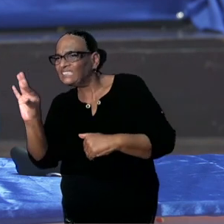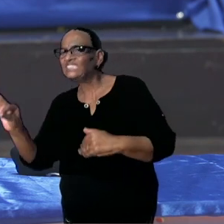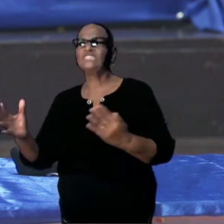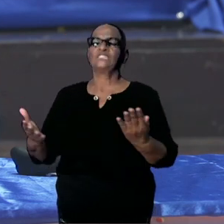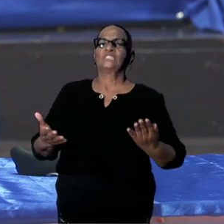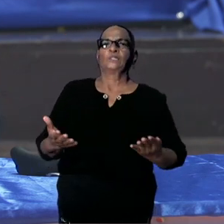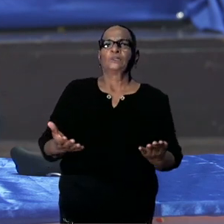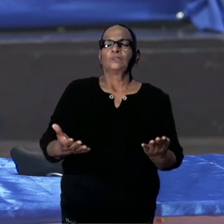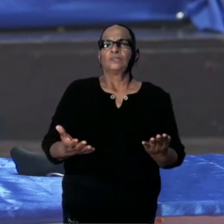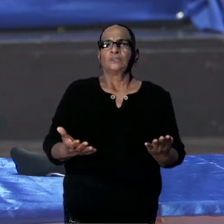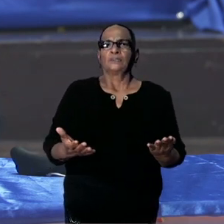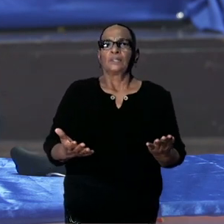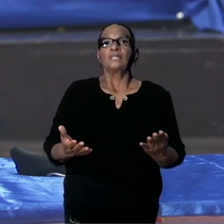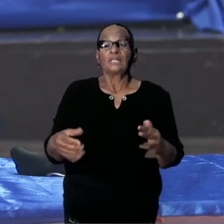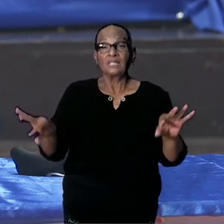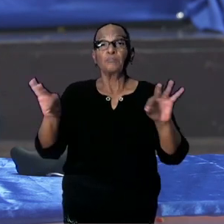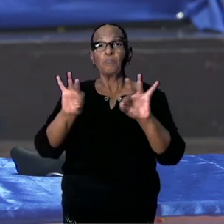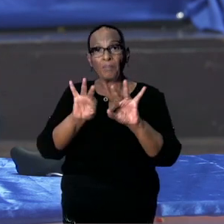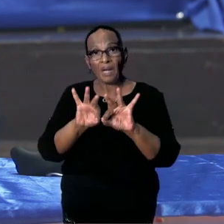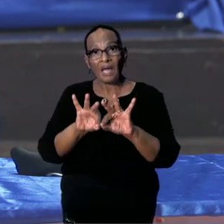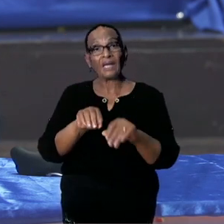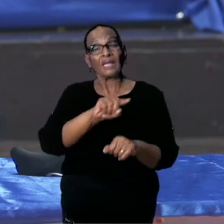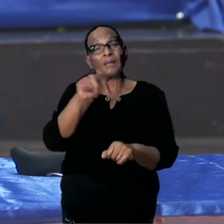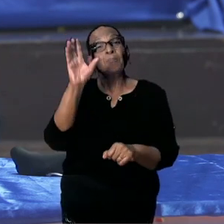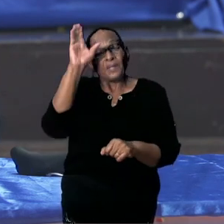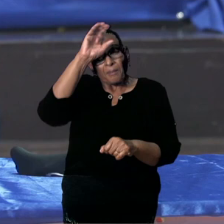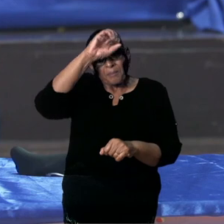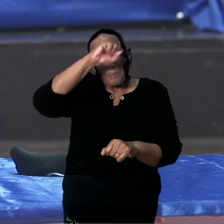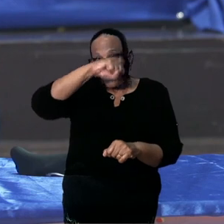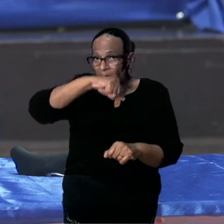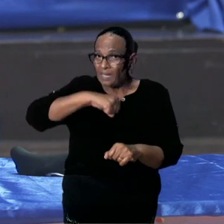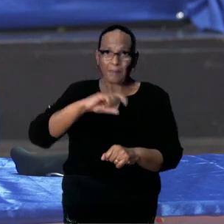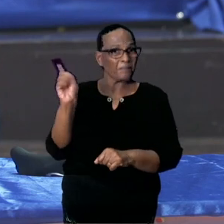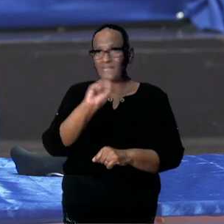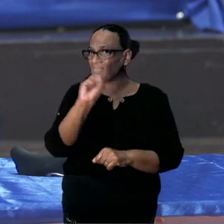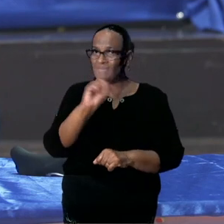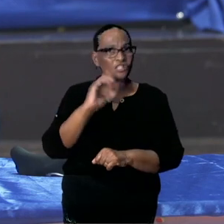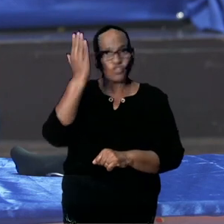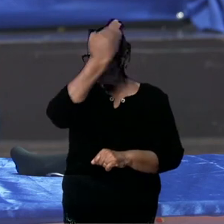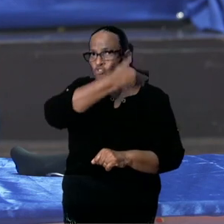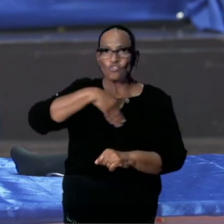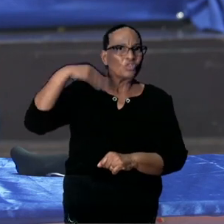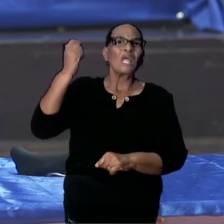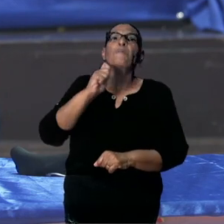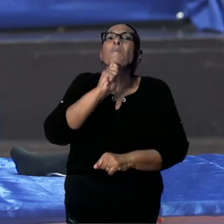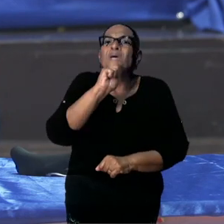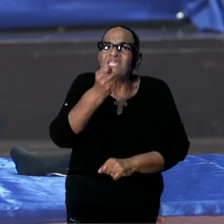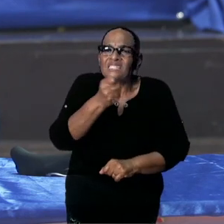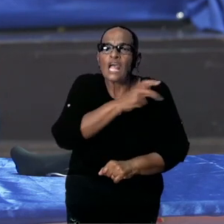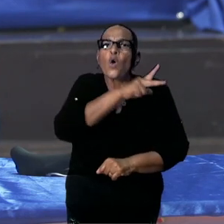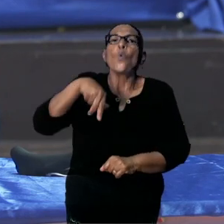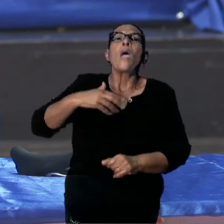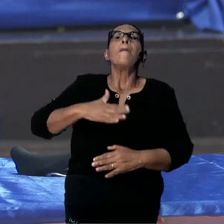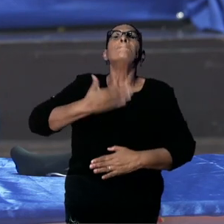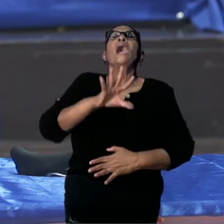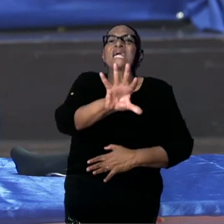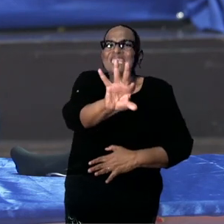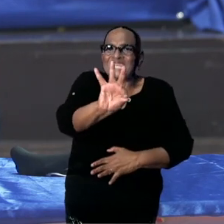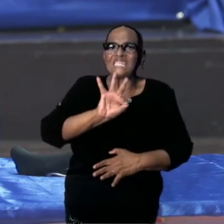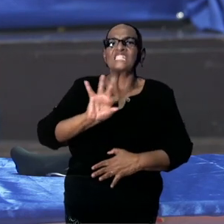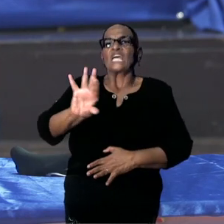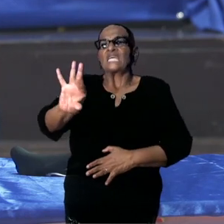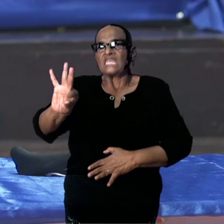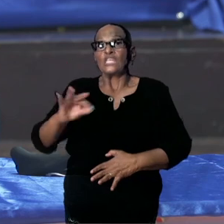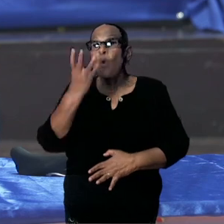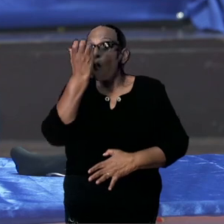uiteraard belangrijk om te begrijpen dat niet Suriname bestelt. Wij mogen kiezen als we het